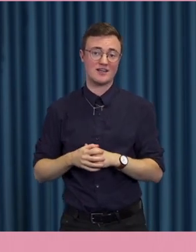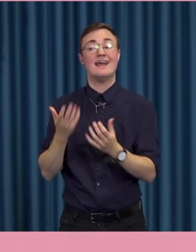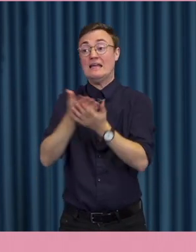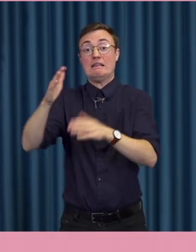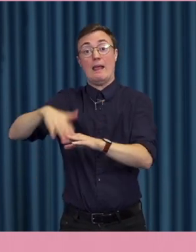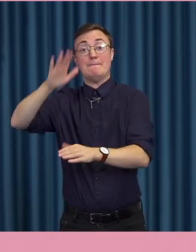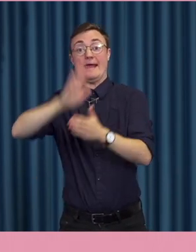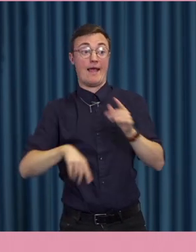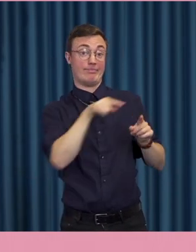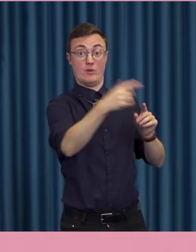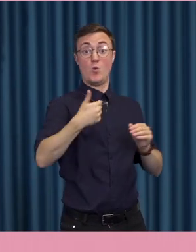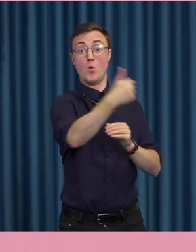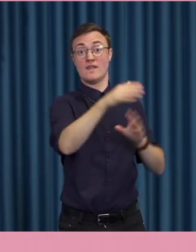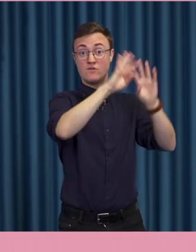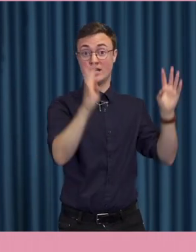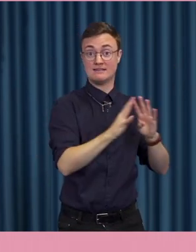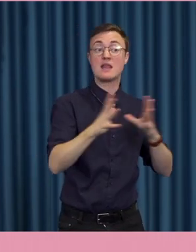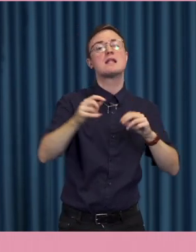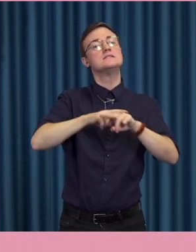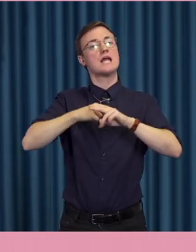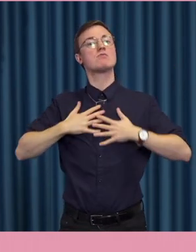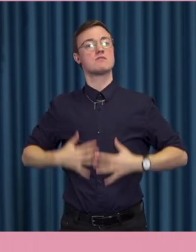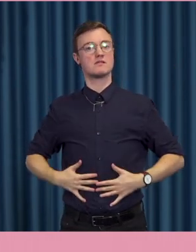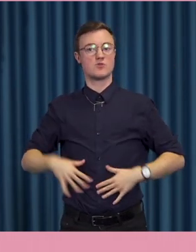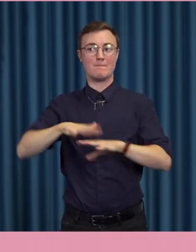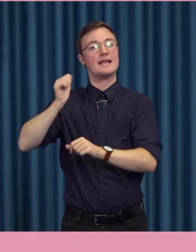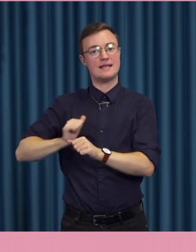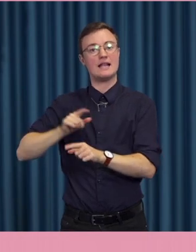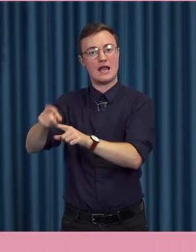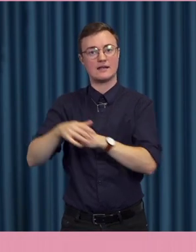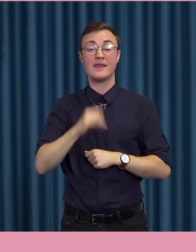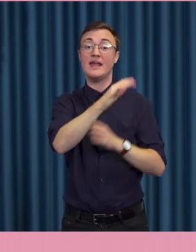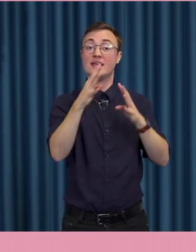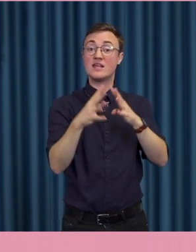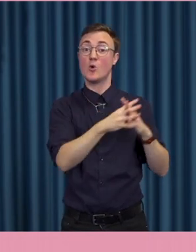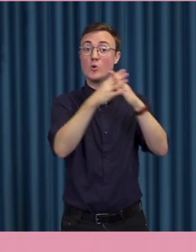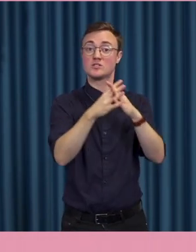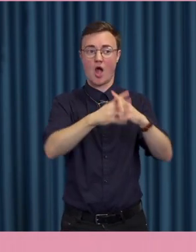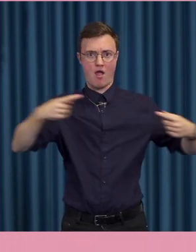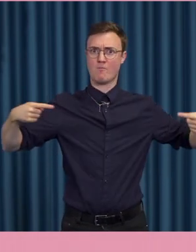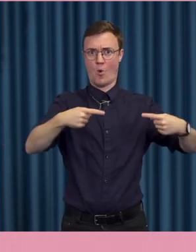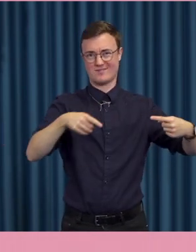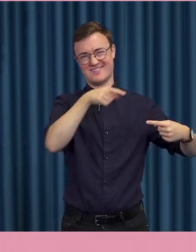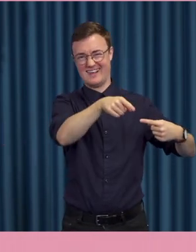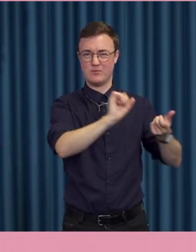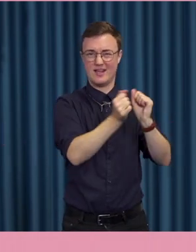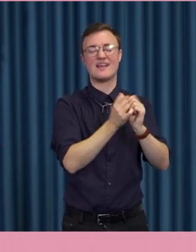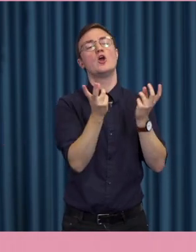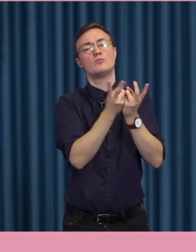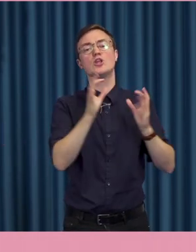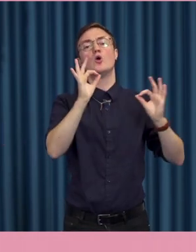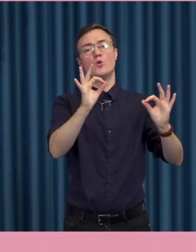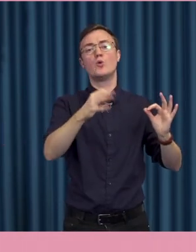än vad det hade varit utan. Även om det känns så. I USA har man sett att den affektiva polariseringen i politiken. Det vill säga hur mycket